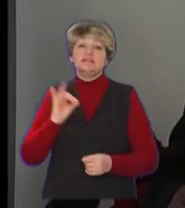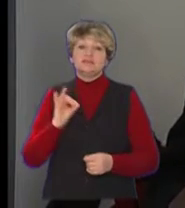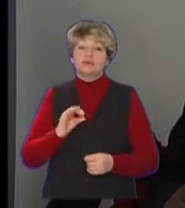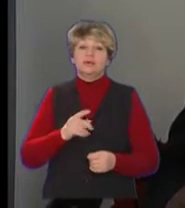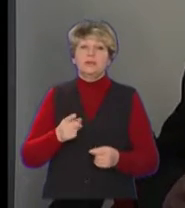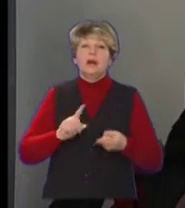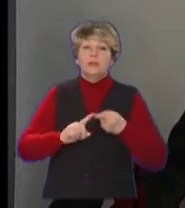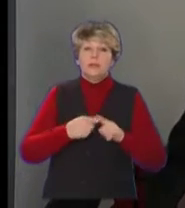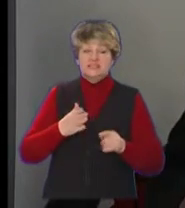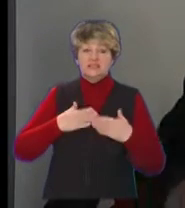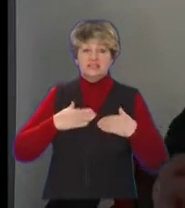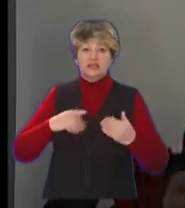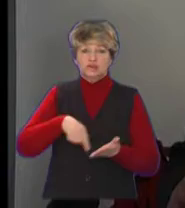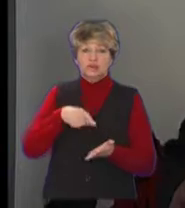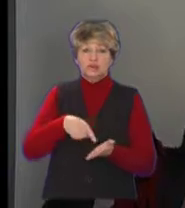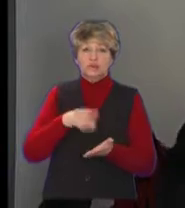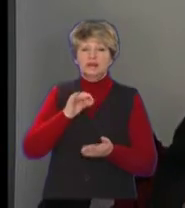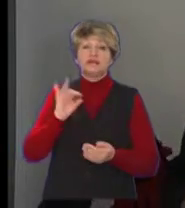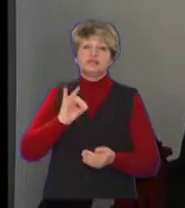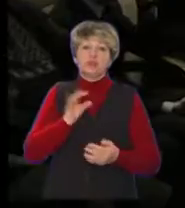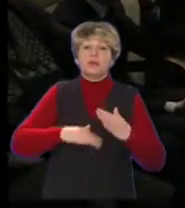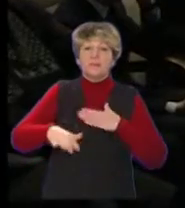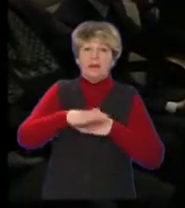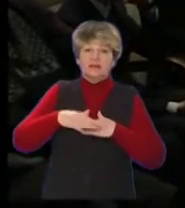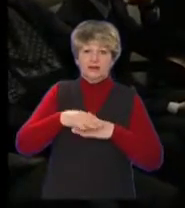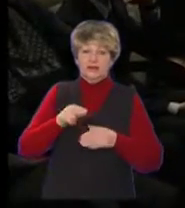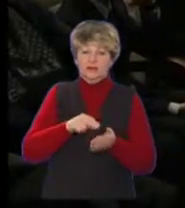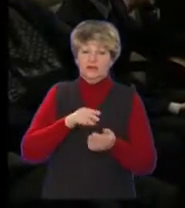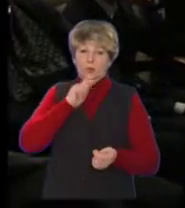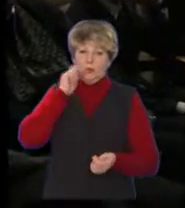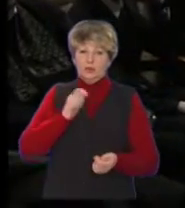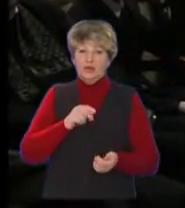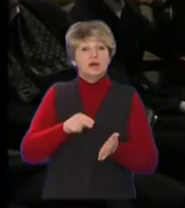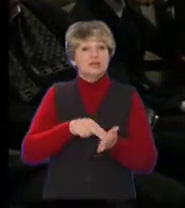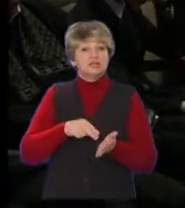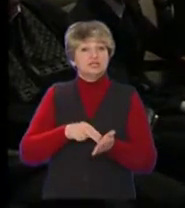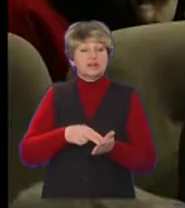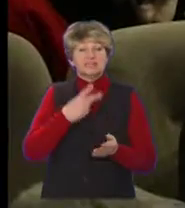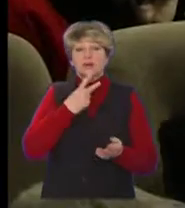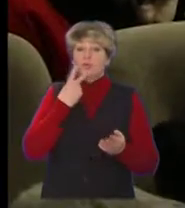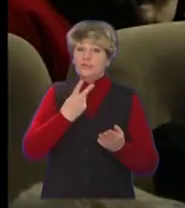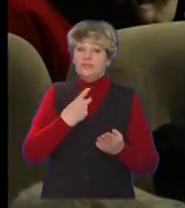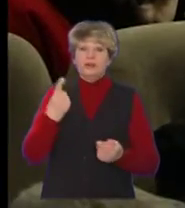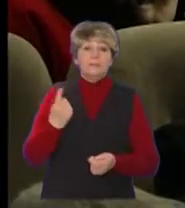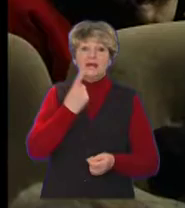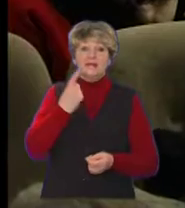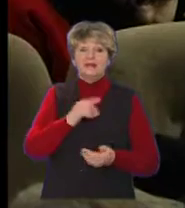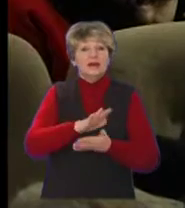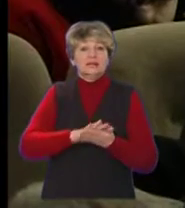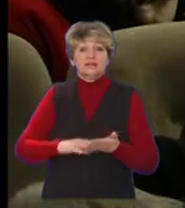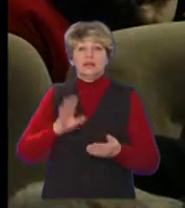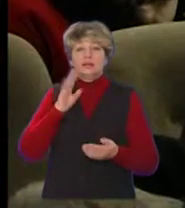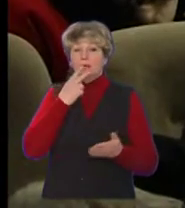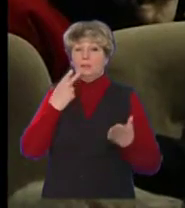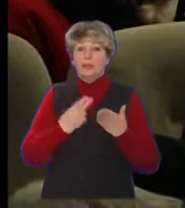пов'язані з нашим містом, і показати також історію Майдану. Черкаські глядачі першими побачили виставу в Україні. Далі її